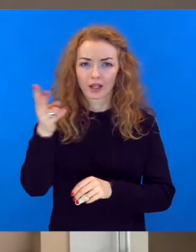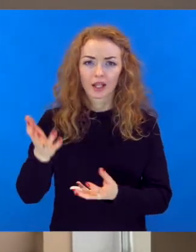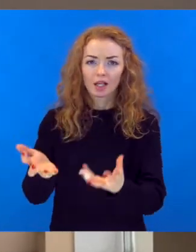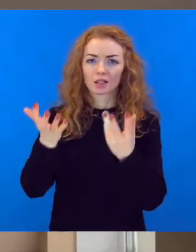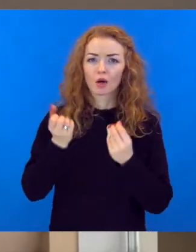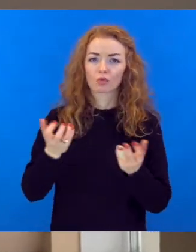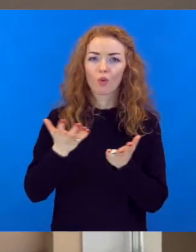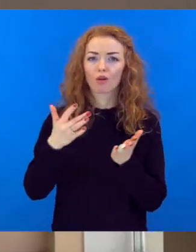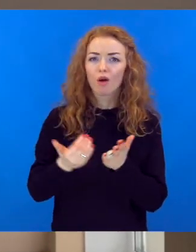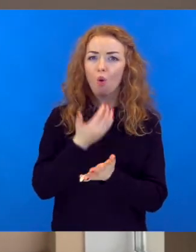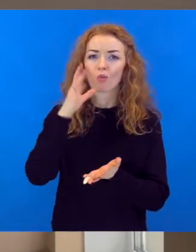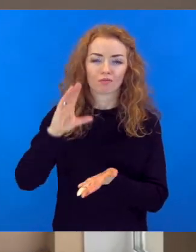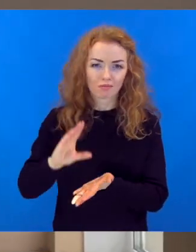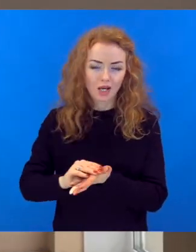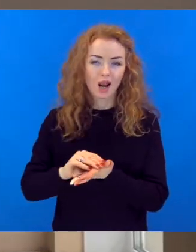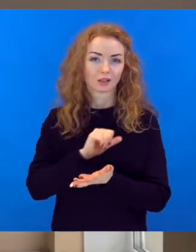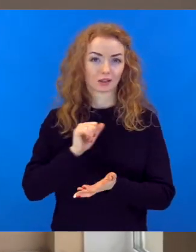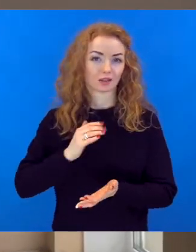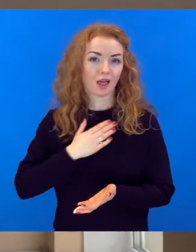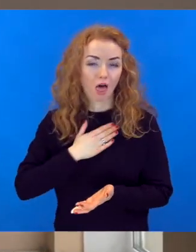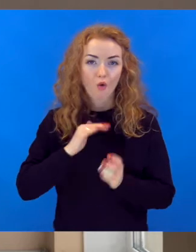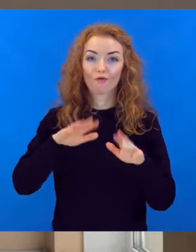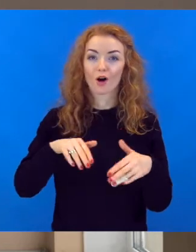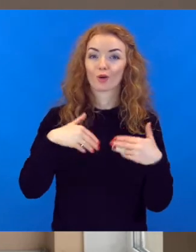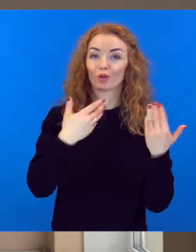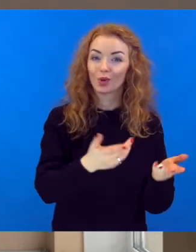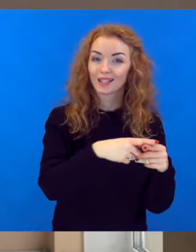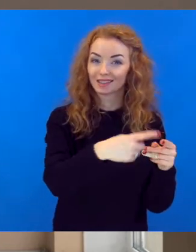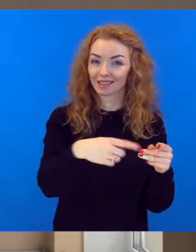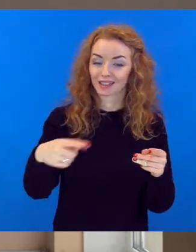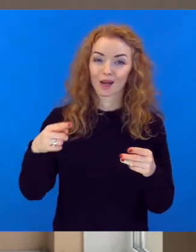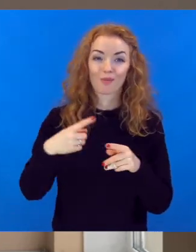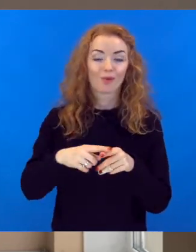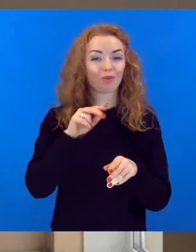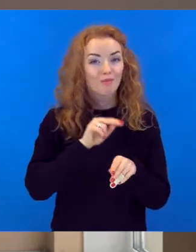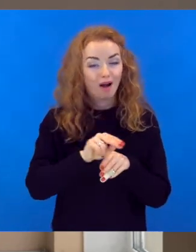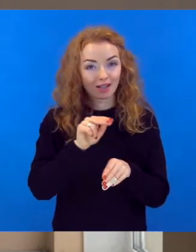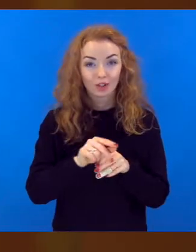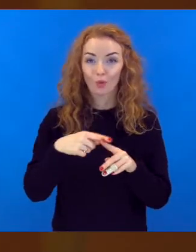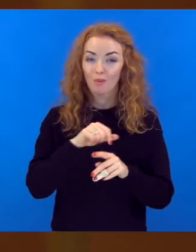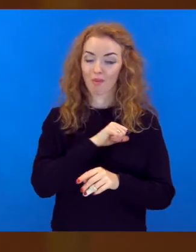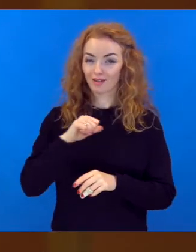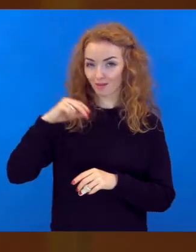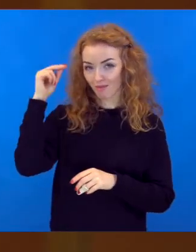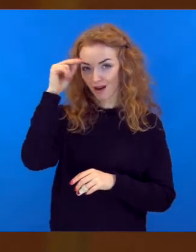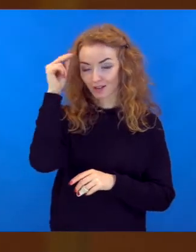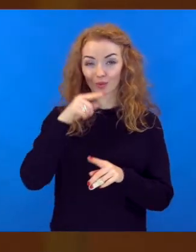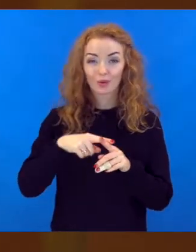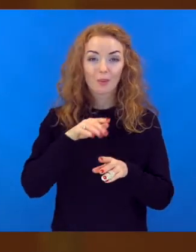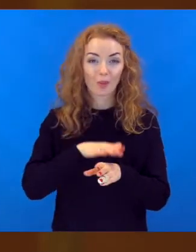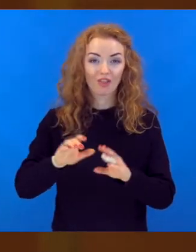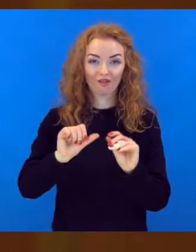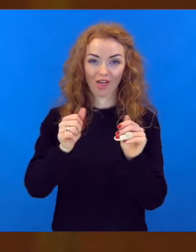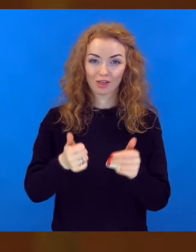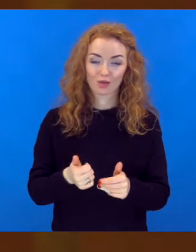iegūt kaut ko jaunu priekš sevi. Tu vari dot kaut ko citiem un mācīties un visu laiku kaut kā